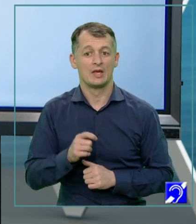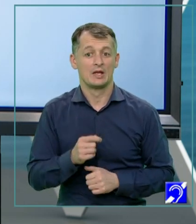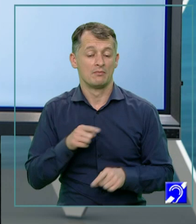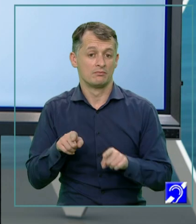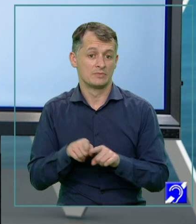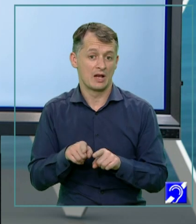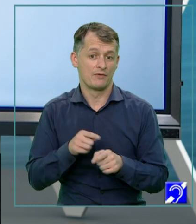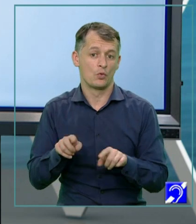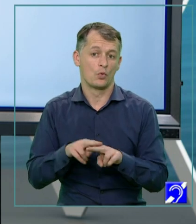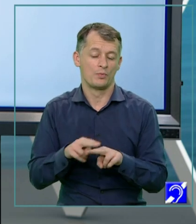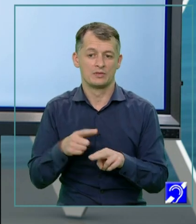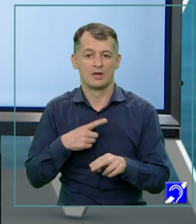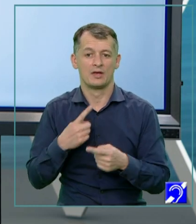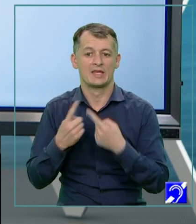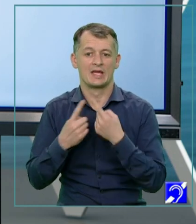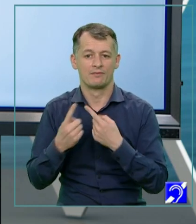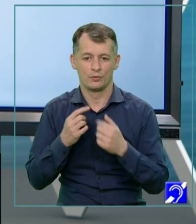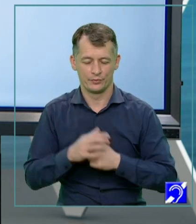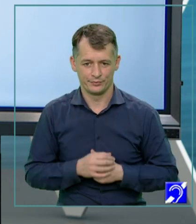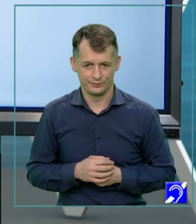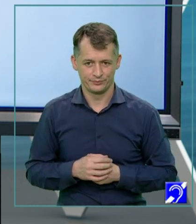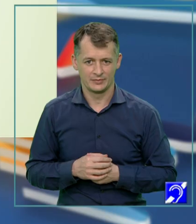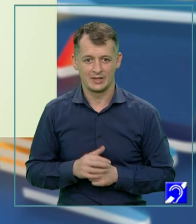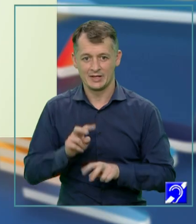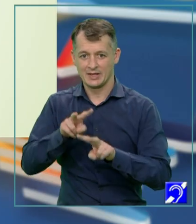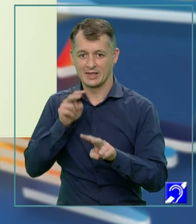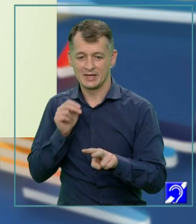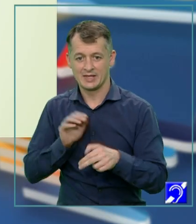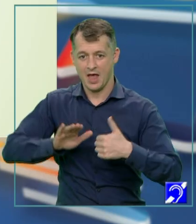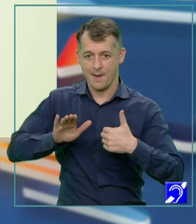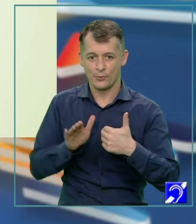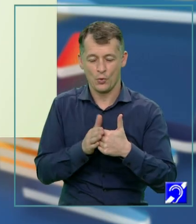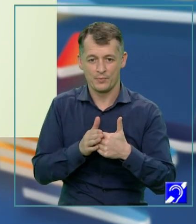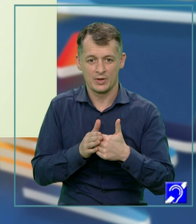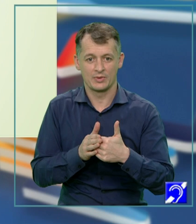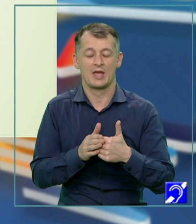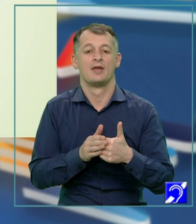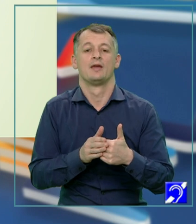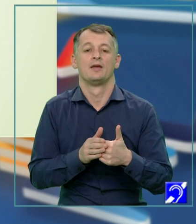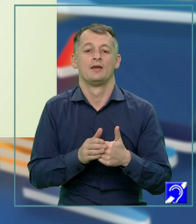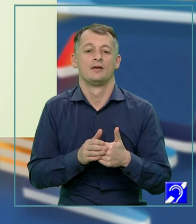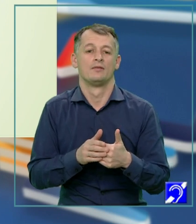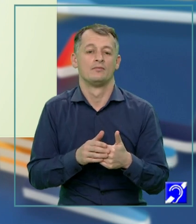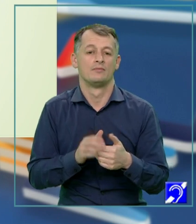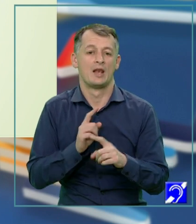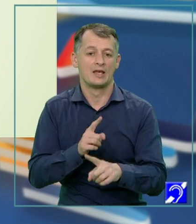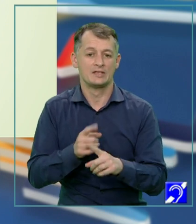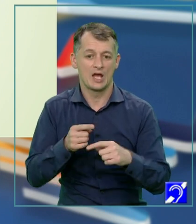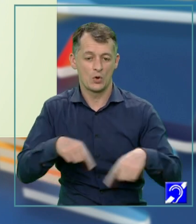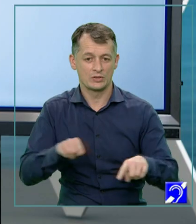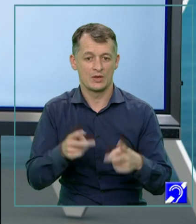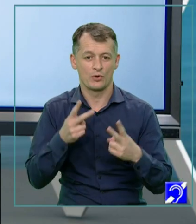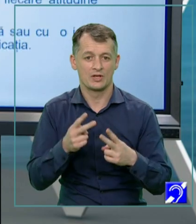Dar înainte de a ne apropia de conținutul propriu zis al lecției noastre, este necesar să verificăm